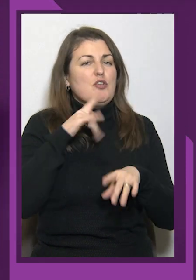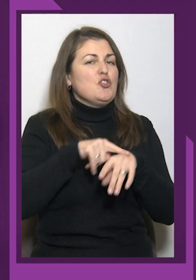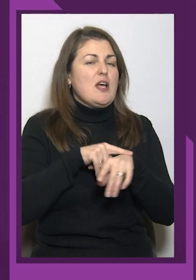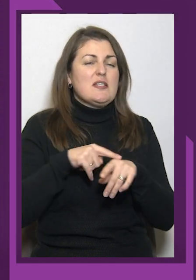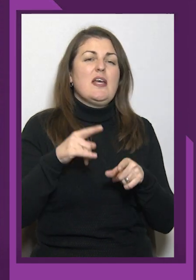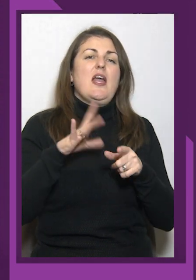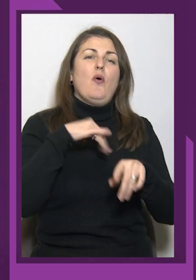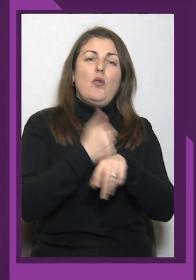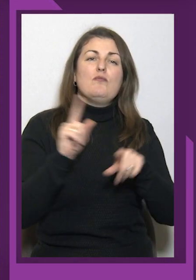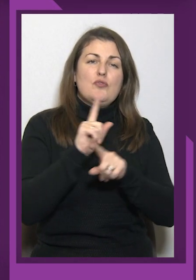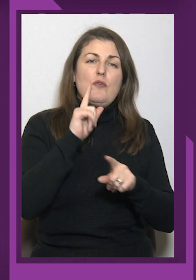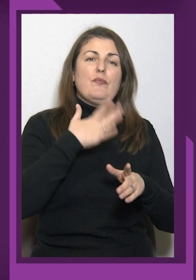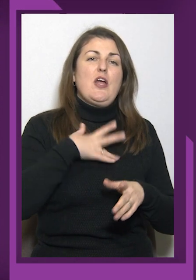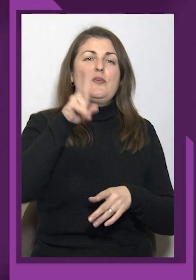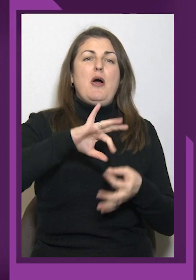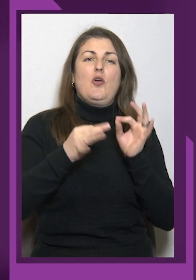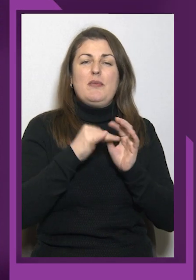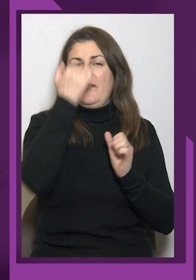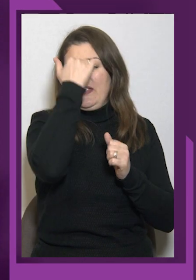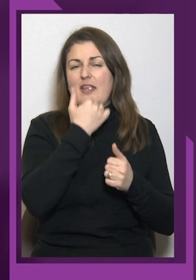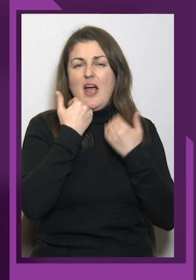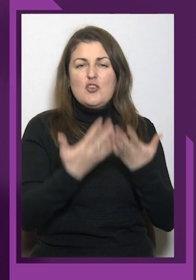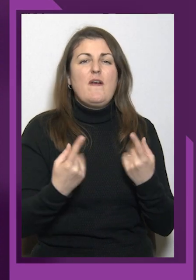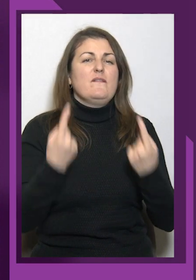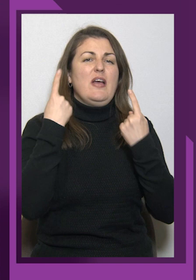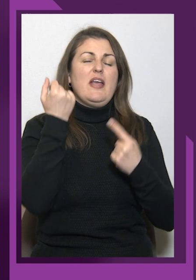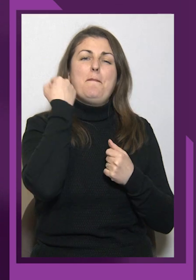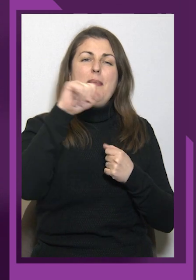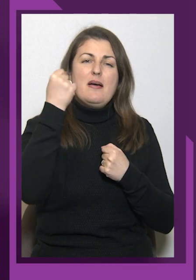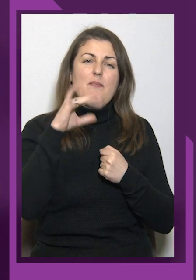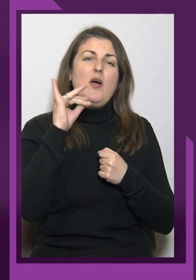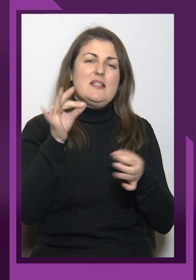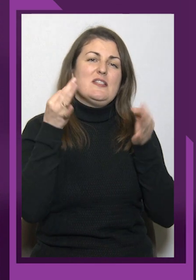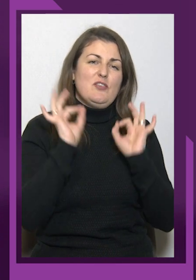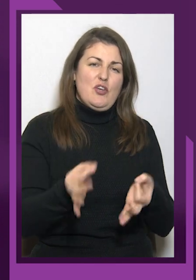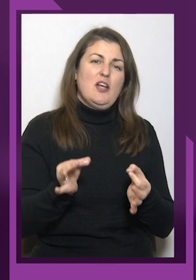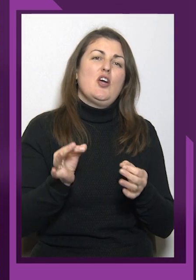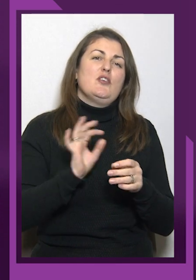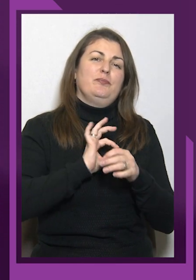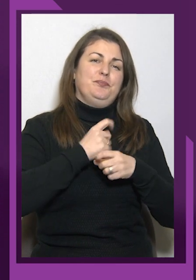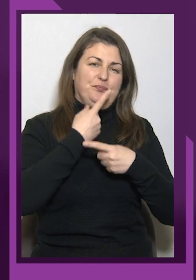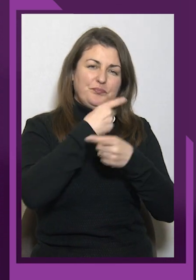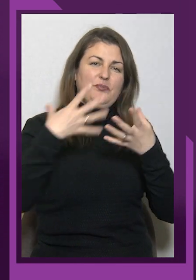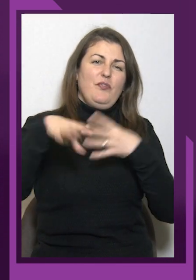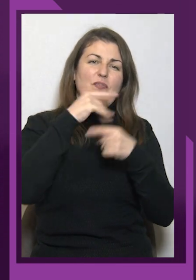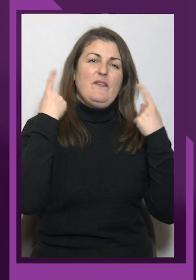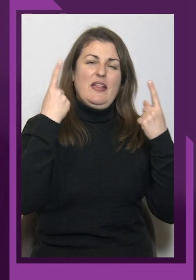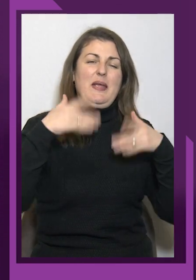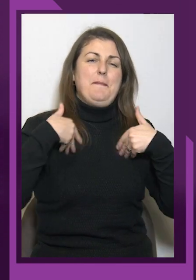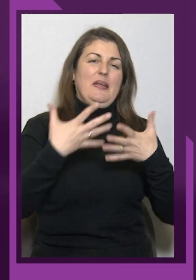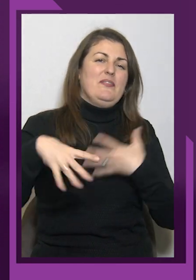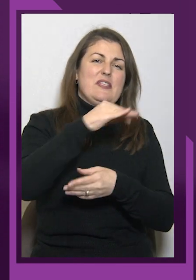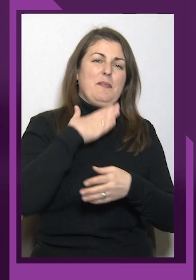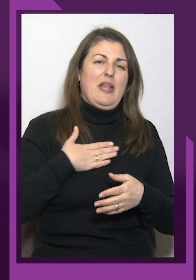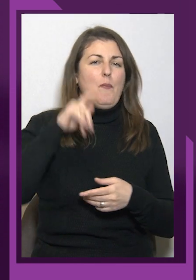І головне, що наші паралімпійці віддячують великими перемогами і, звичайно, шлють великий привіт всім нам,